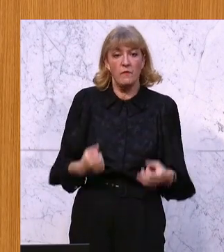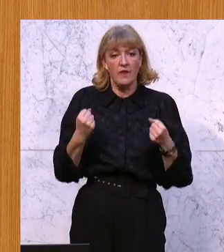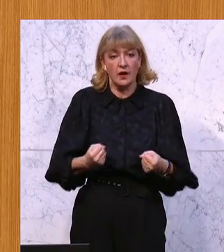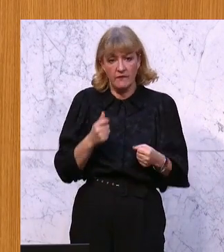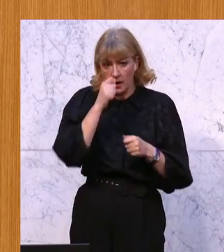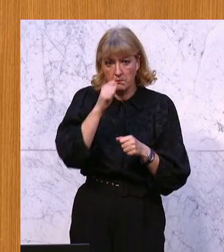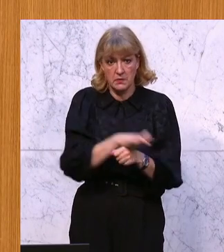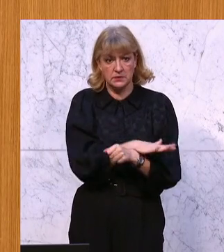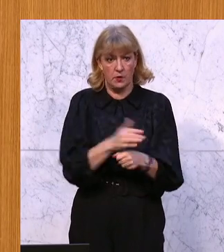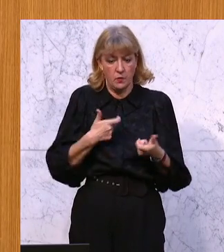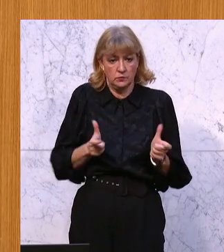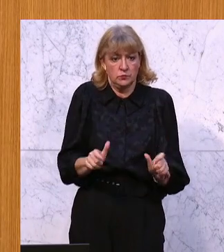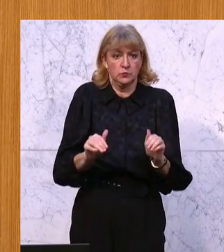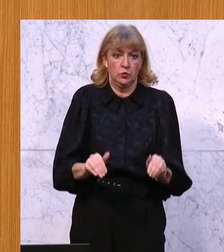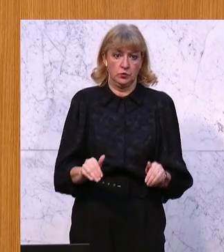Missbrauch werden.